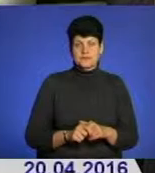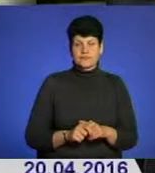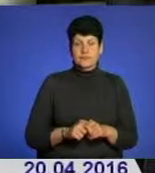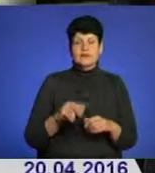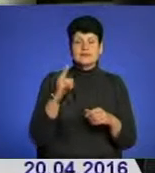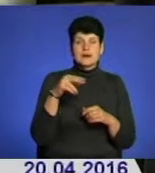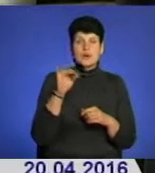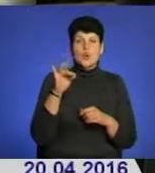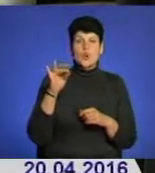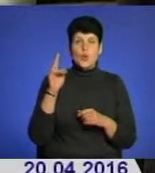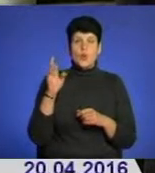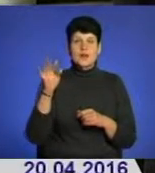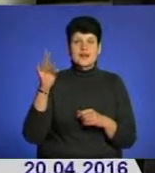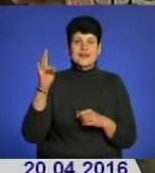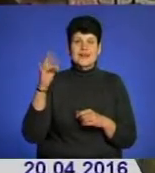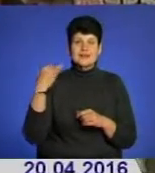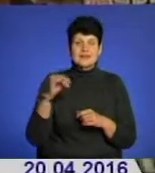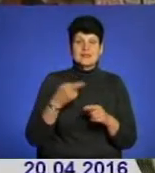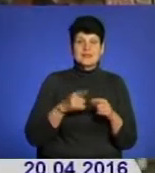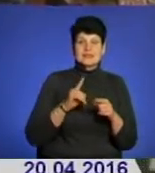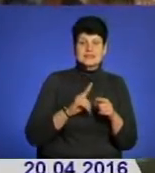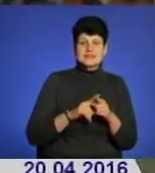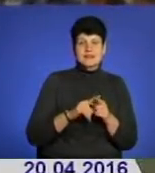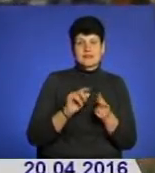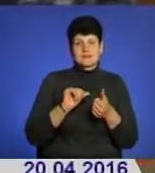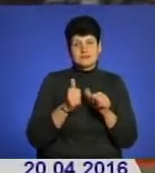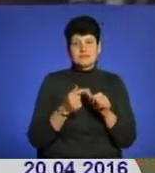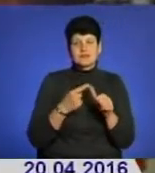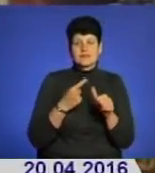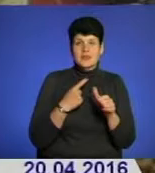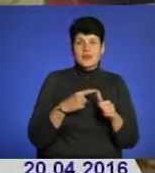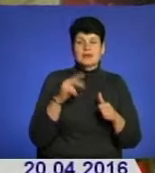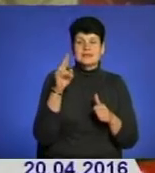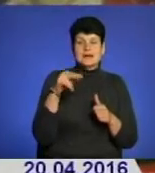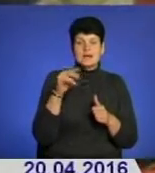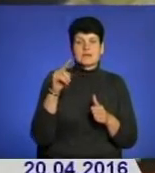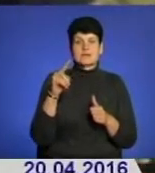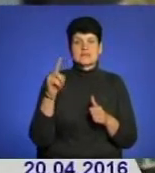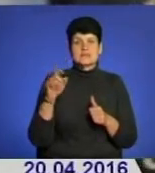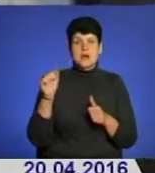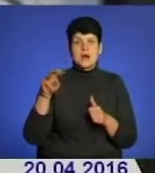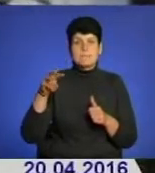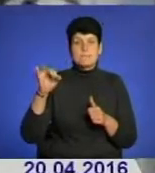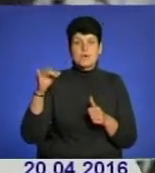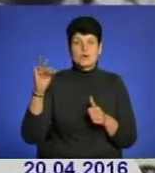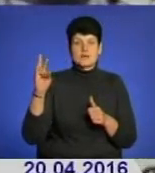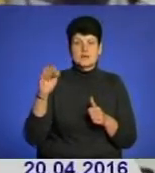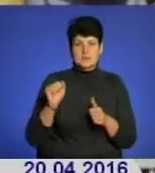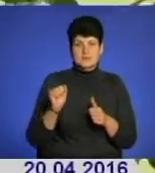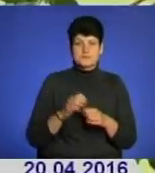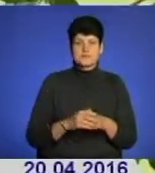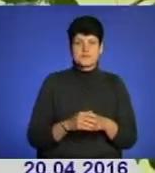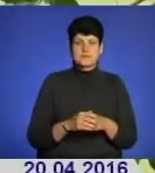Корній – це літературний псевдонім Мирослави Замойської. Змінити ім'я прізвища письменницю переконали видавці першої книги.